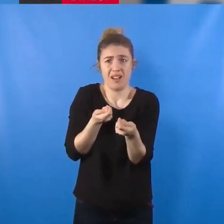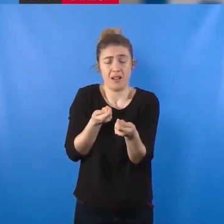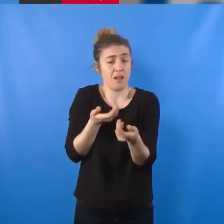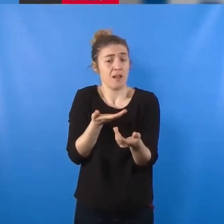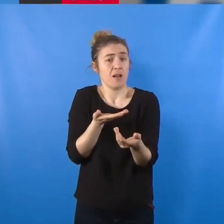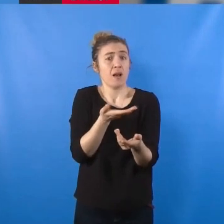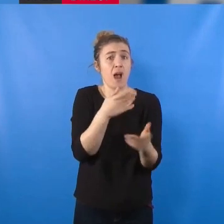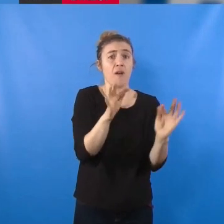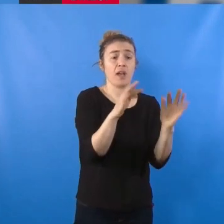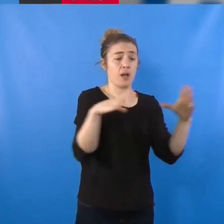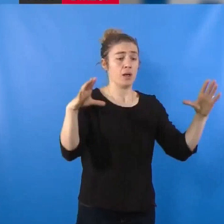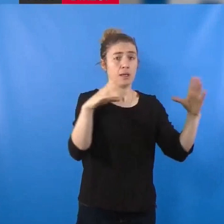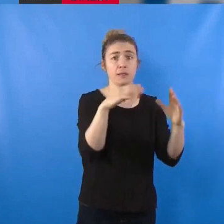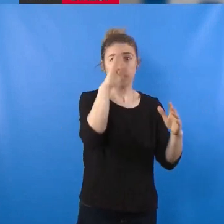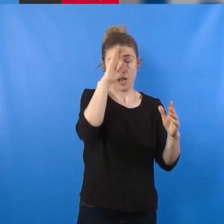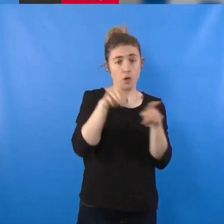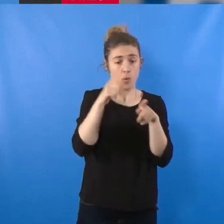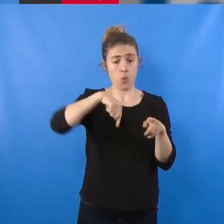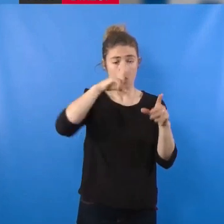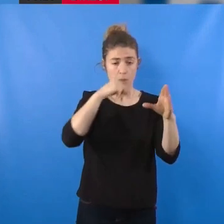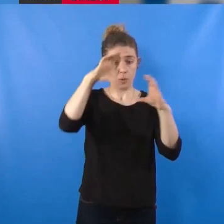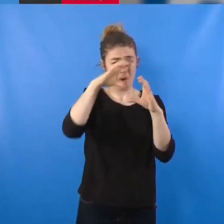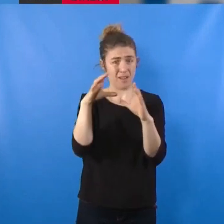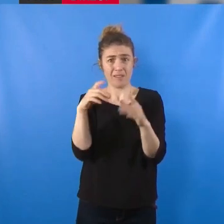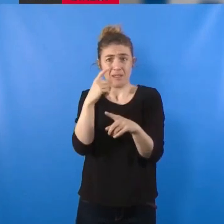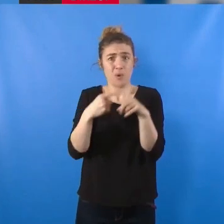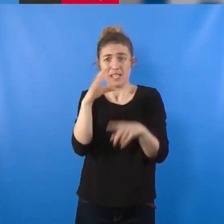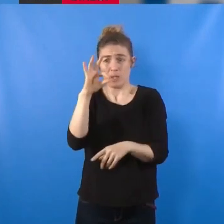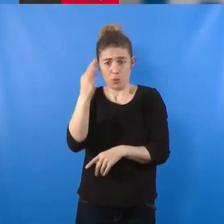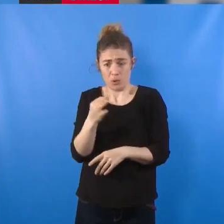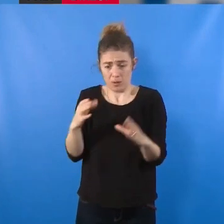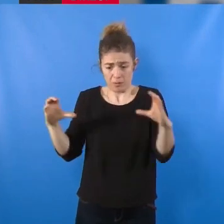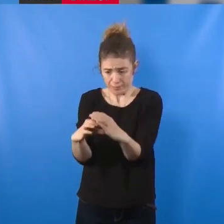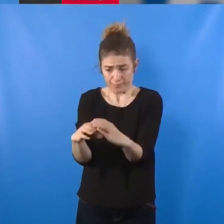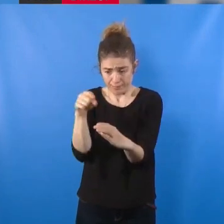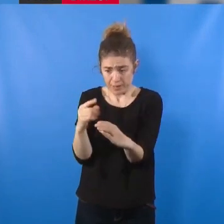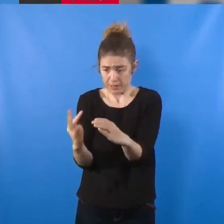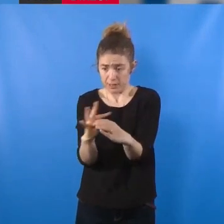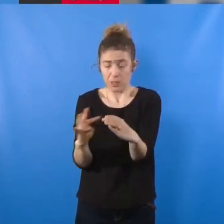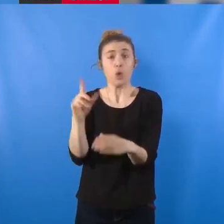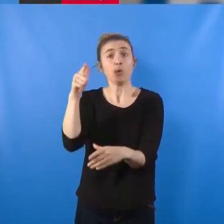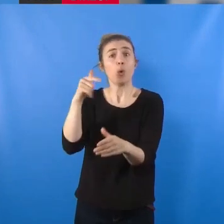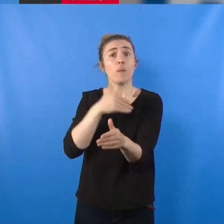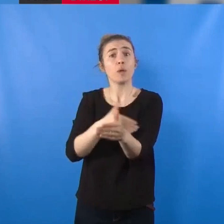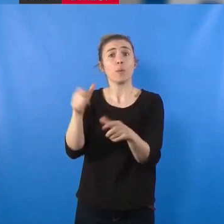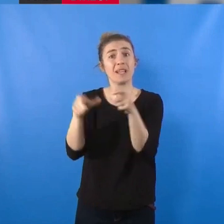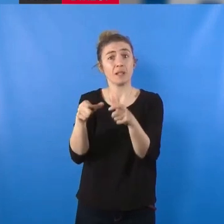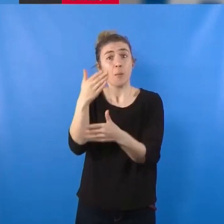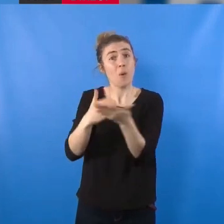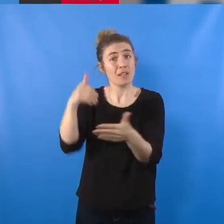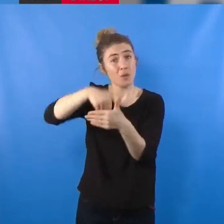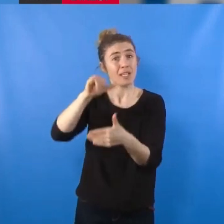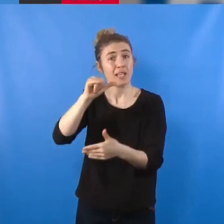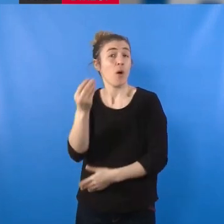% de la superficie de notre métropole. Deux millions de personnes, dont la moitié sont des enfants, sont